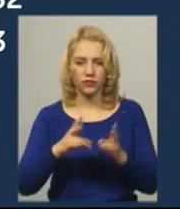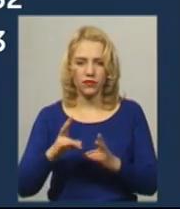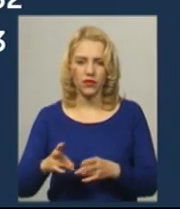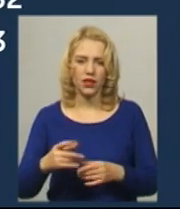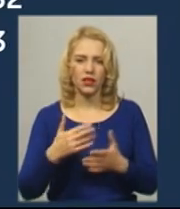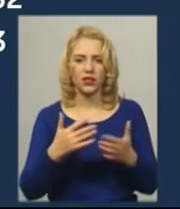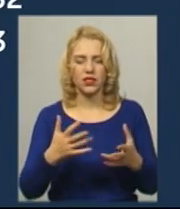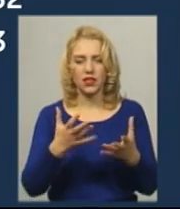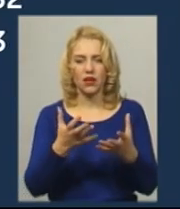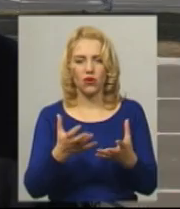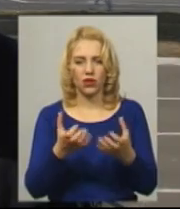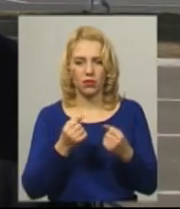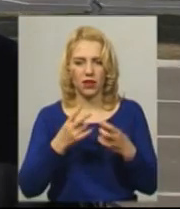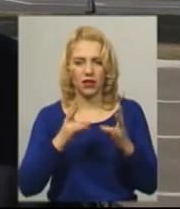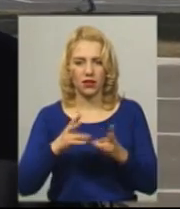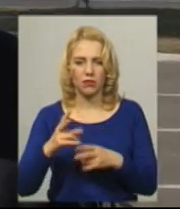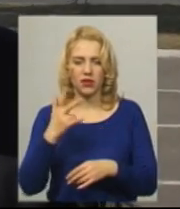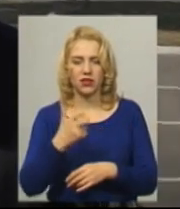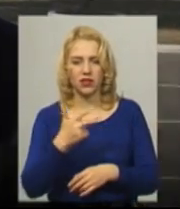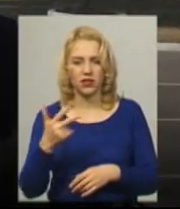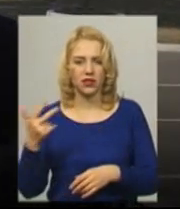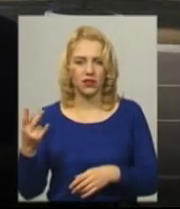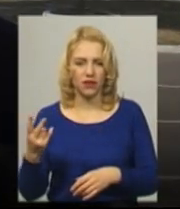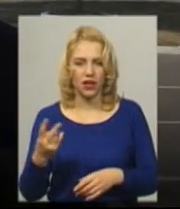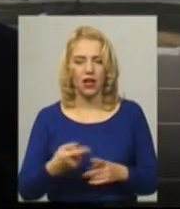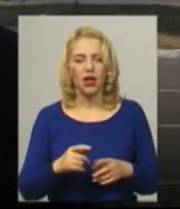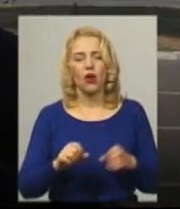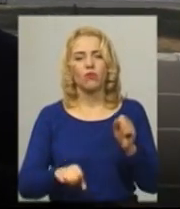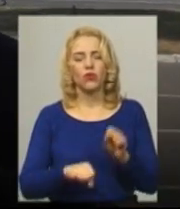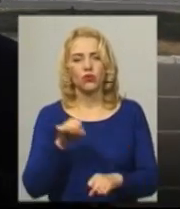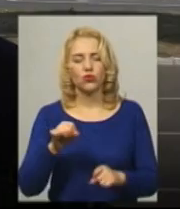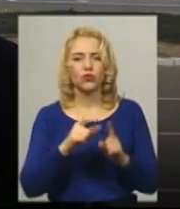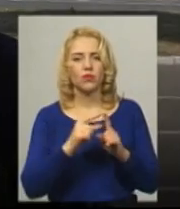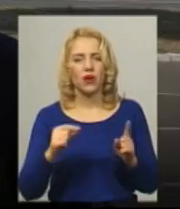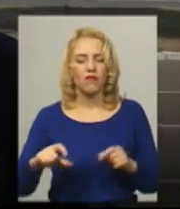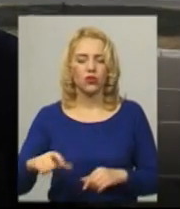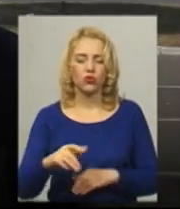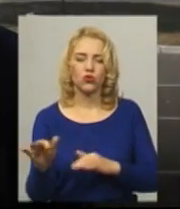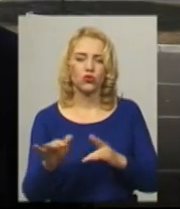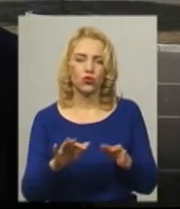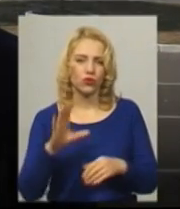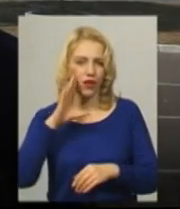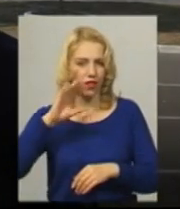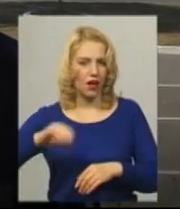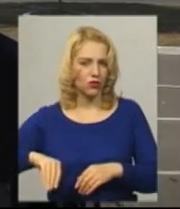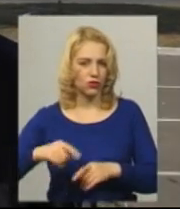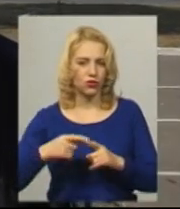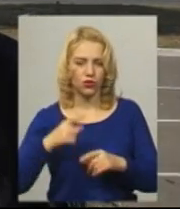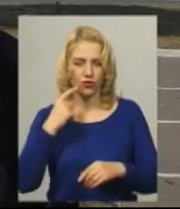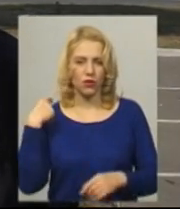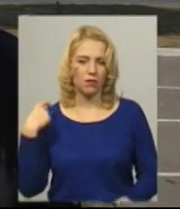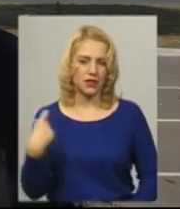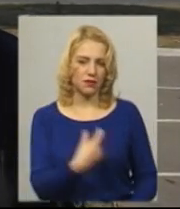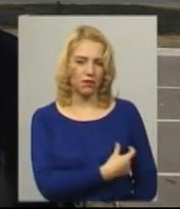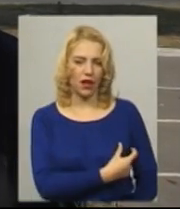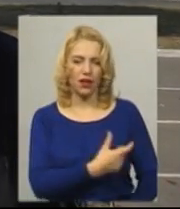травми. 23 загинуло. На превеликий жаль порушують. Порушують правила дорожнього руху, нехтують. Думаю, що пасок безпеки – це не обов'язково.